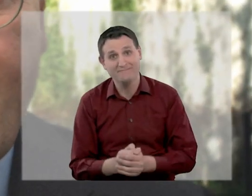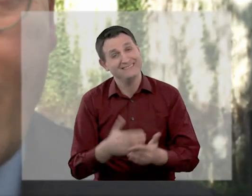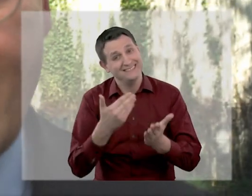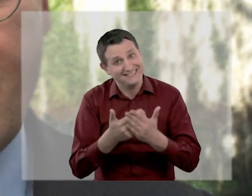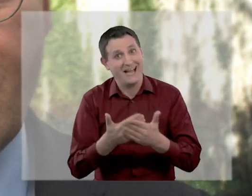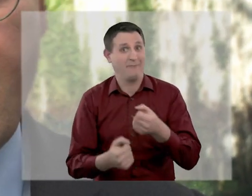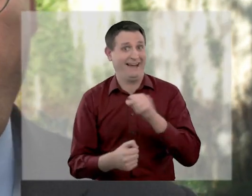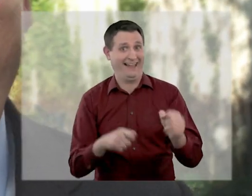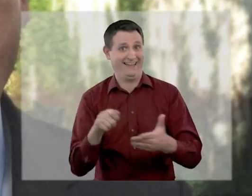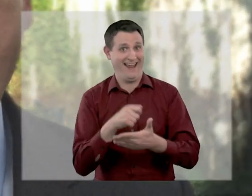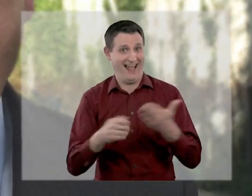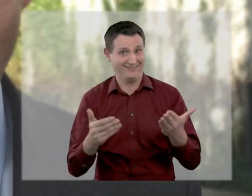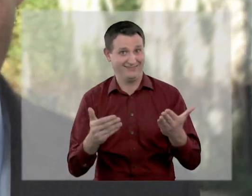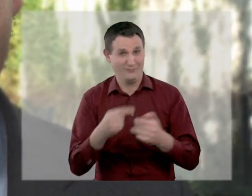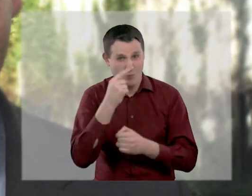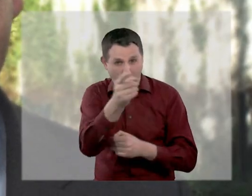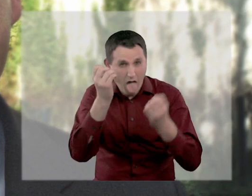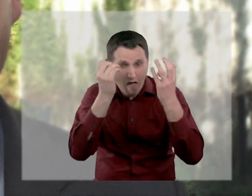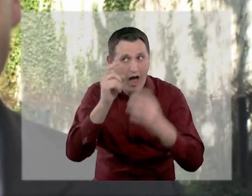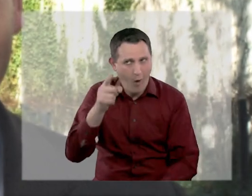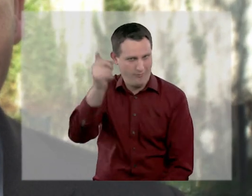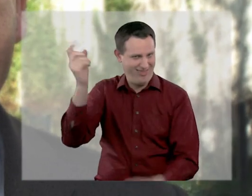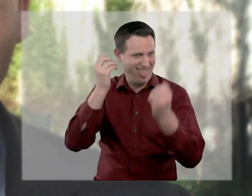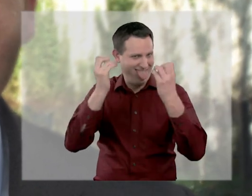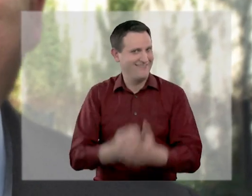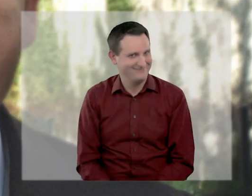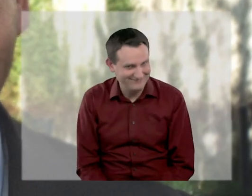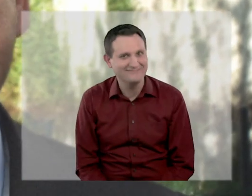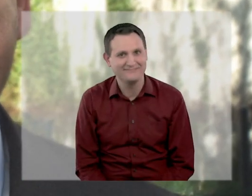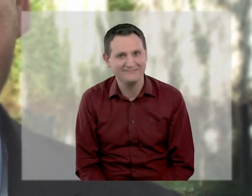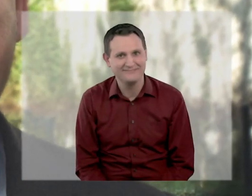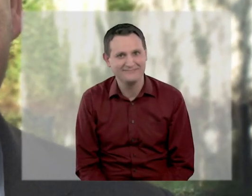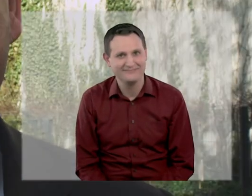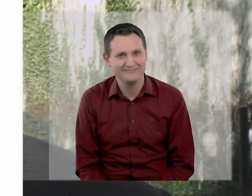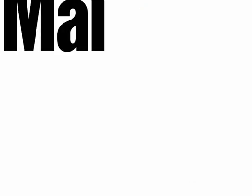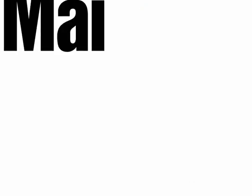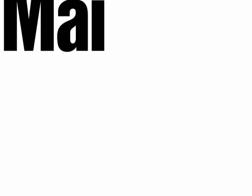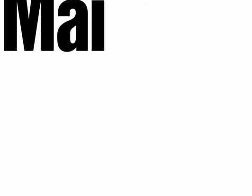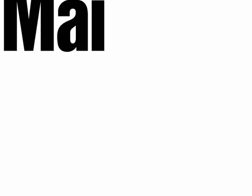Natürlich hat er recht. Und schon deshalb die Linke wählen, damit sich endlich auch die anderen ärgern. Das ist es!